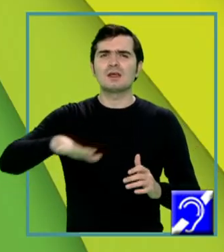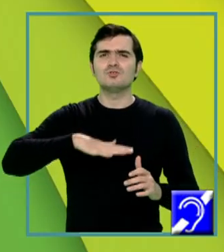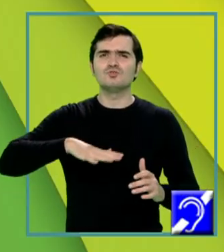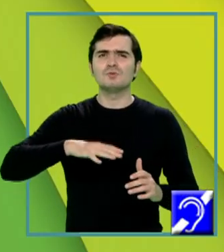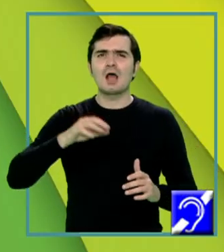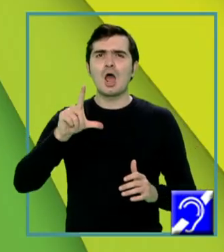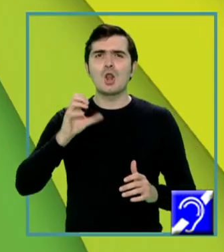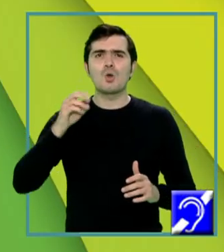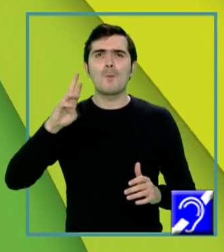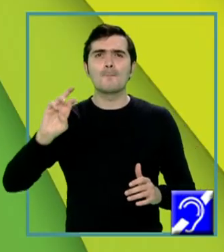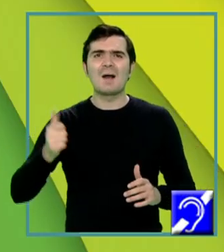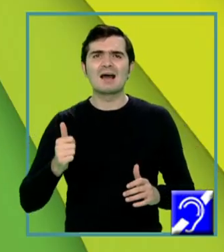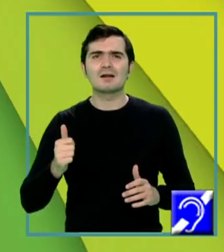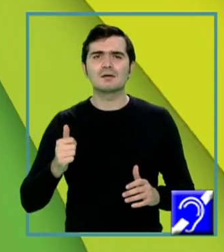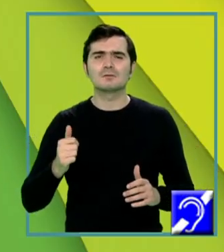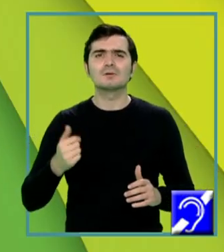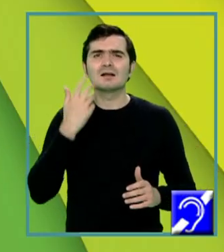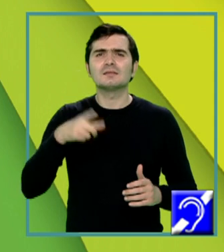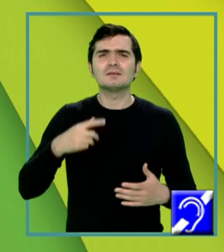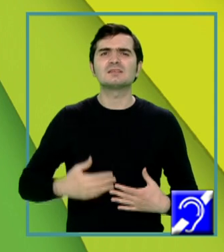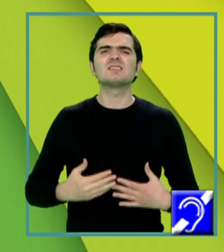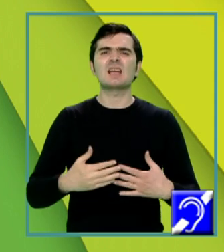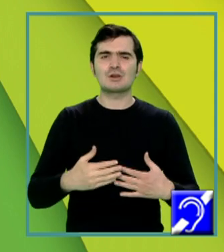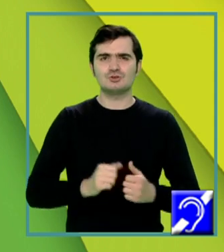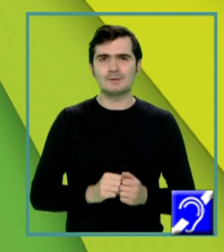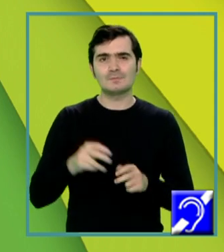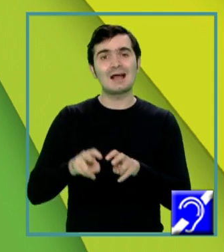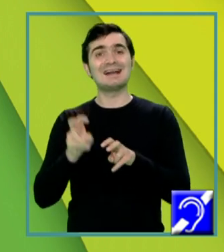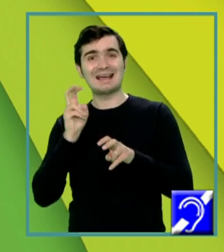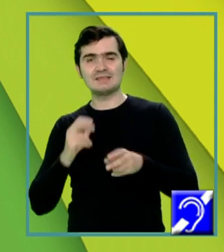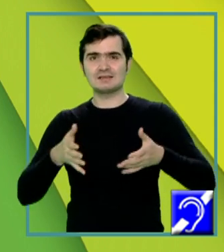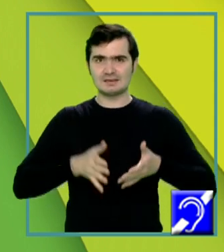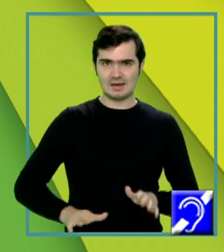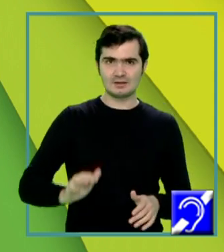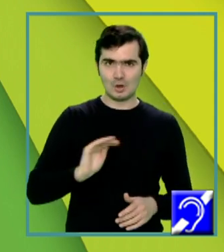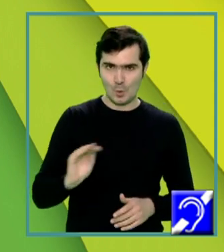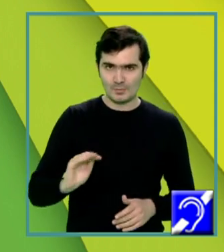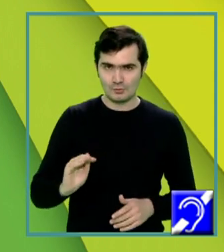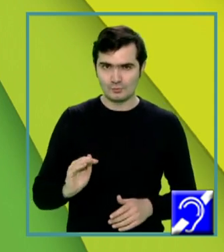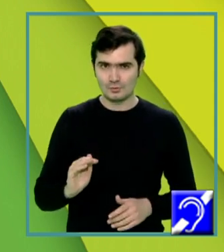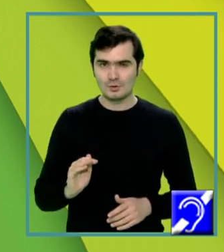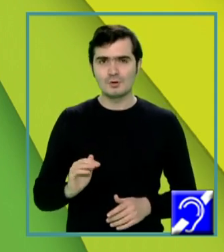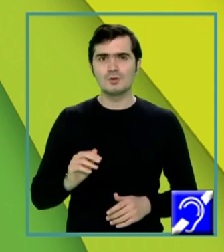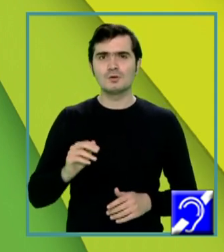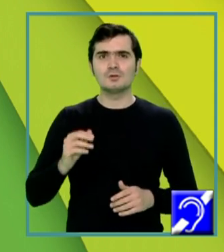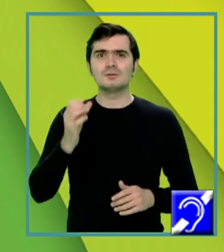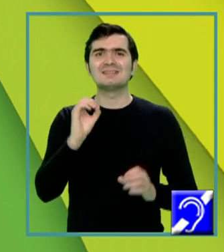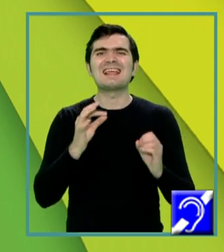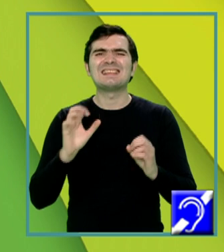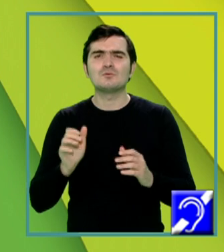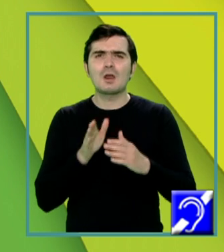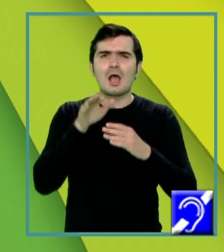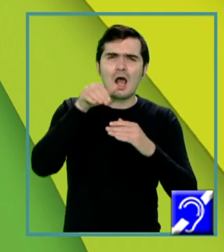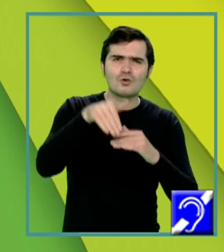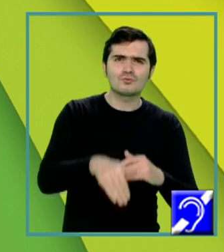abdominale, dar ulterior, înainte de naștere, chiar, prin coborâre ajung în scrot, care devine